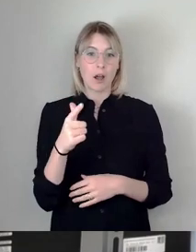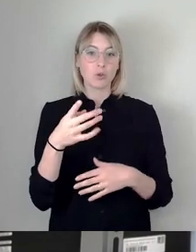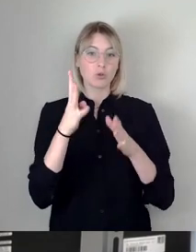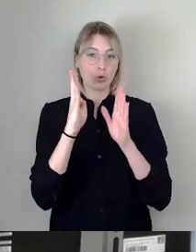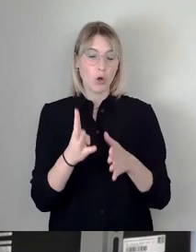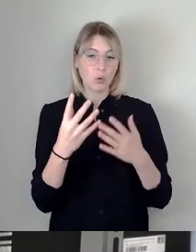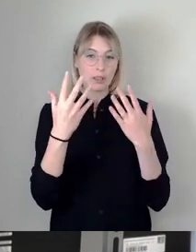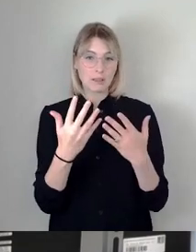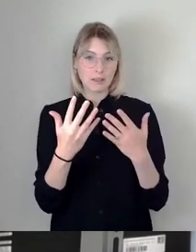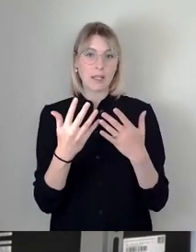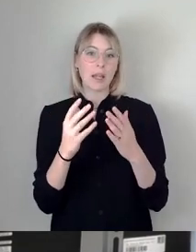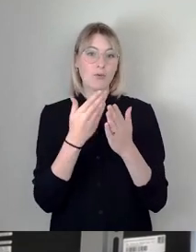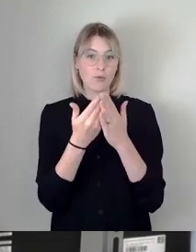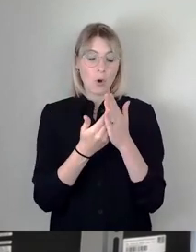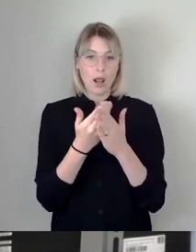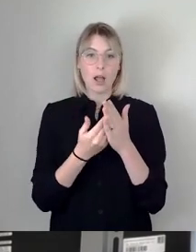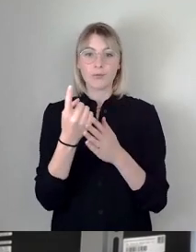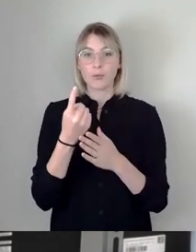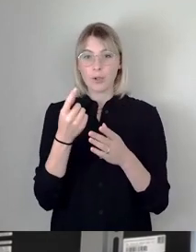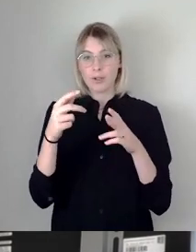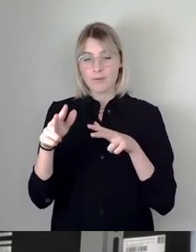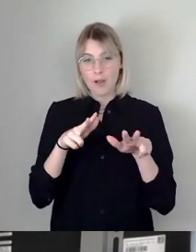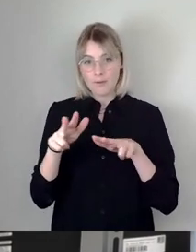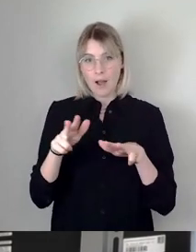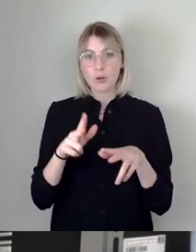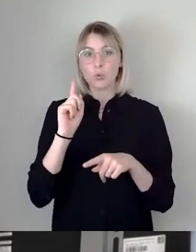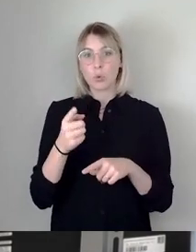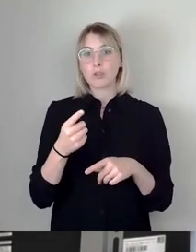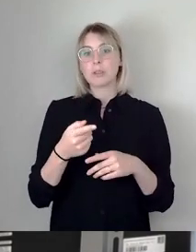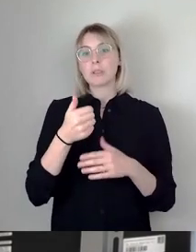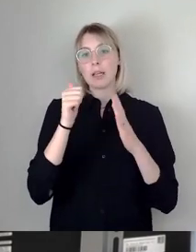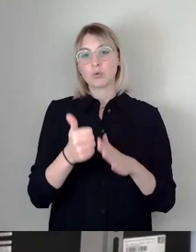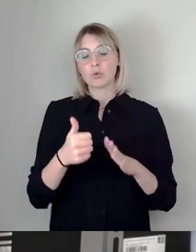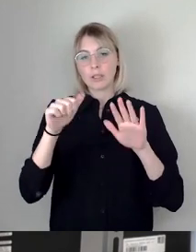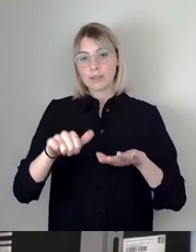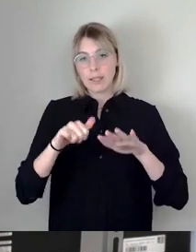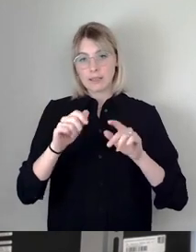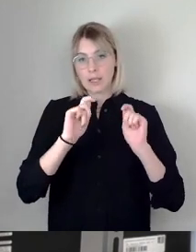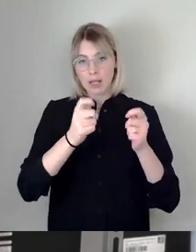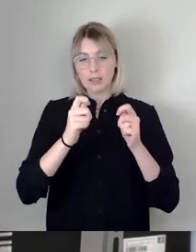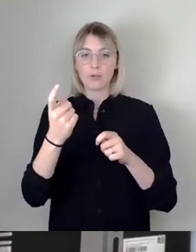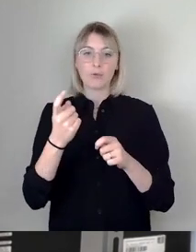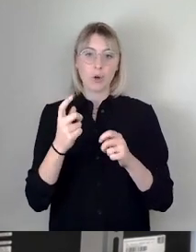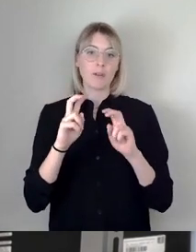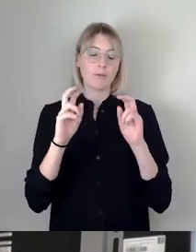Vorlagen der Verwaltung und 616 Anträge der Fraktionen, 3